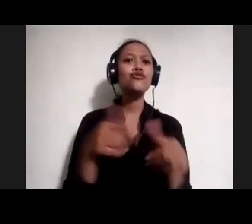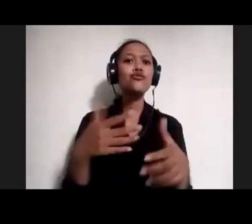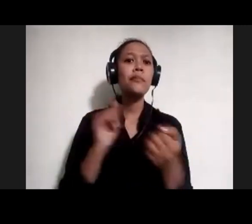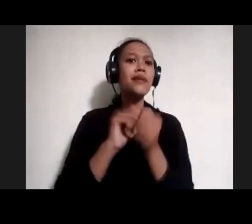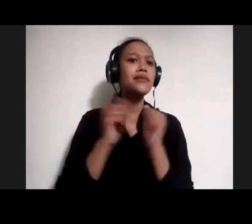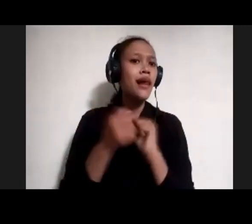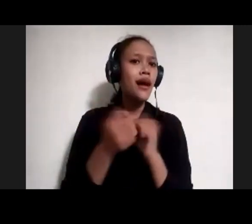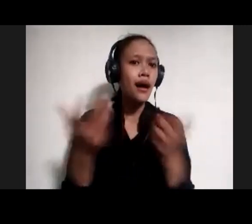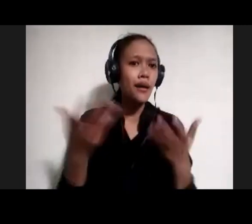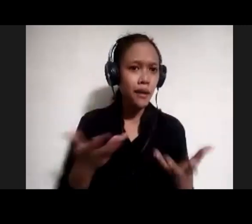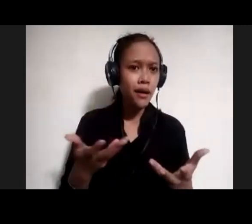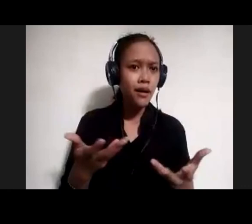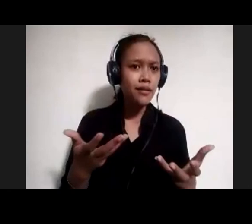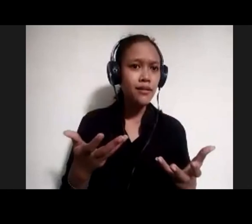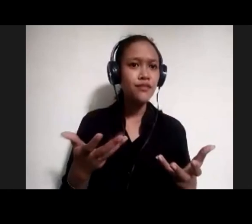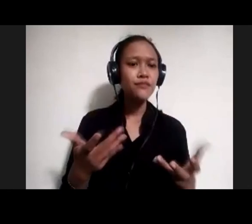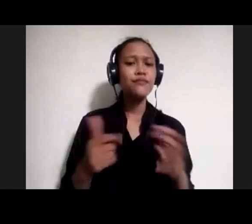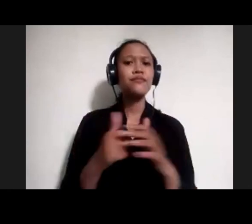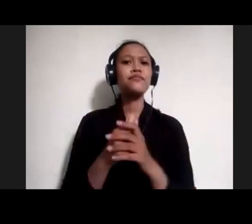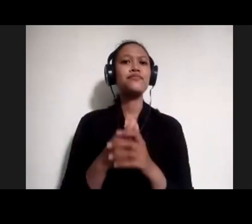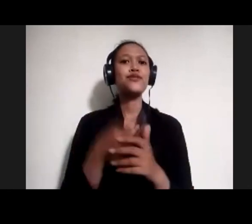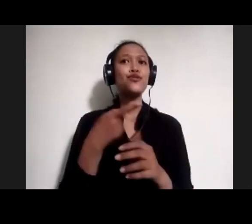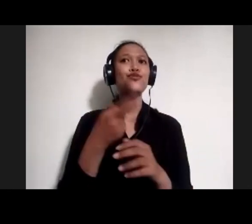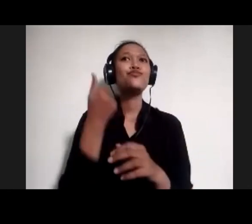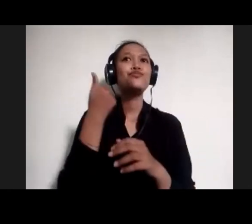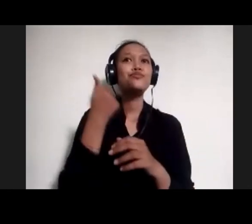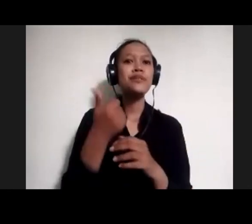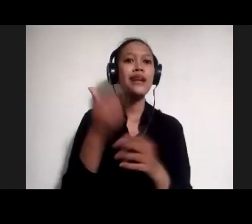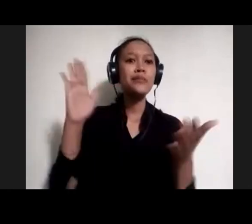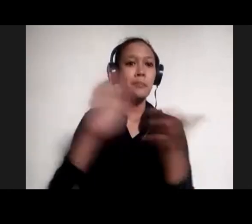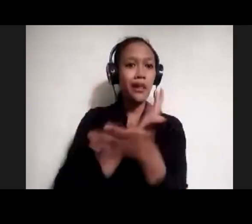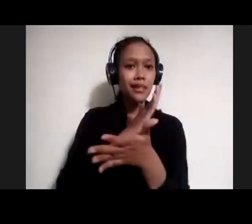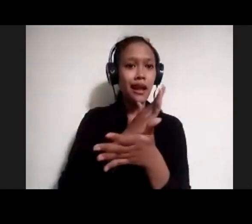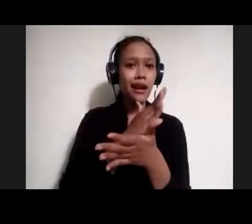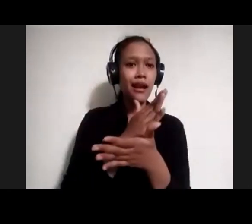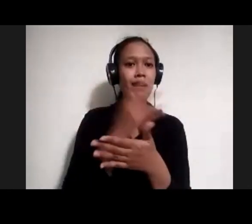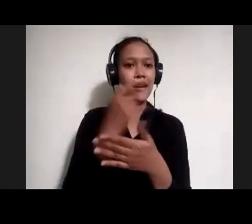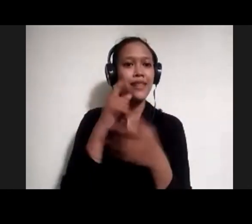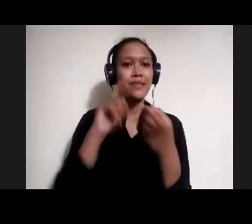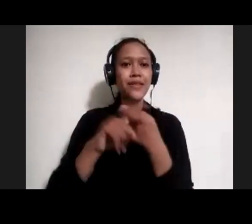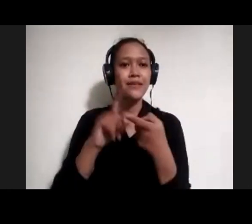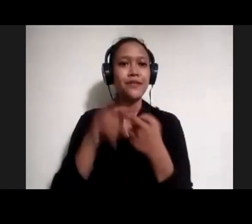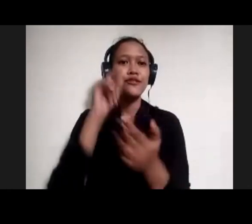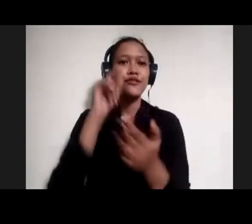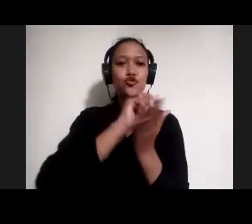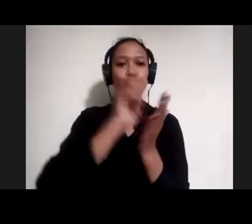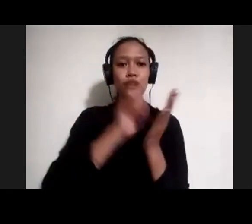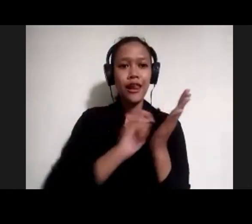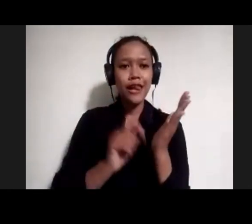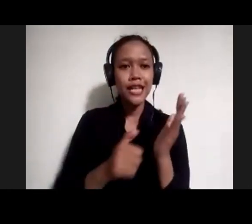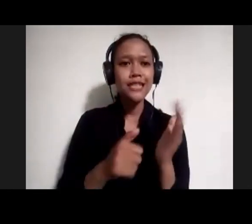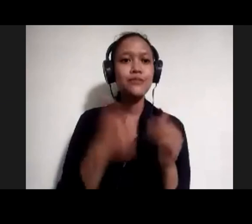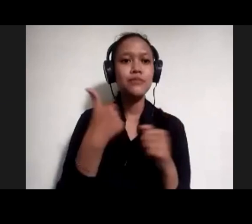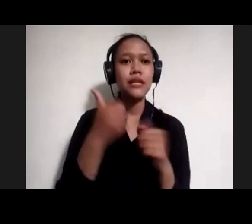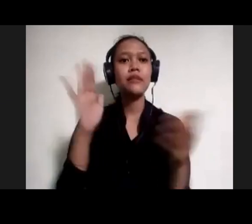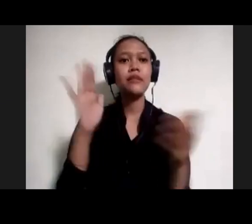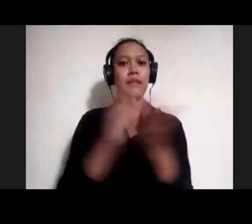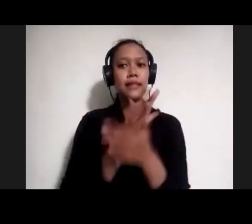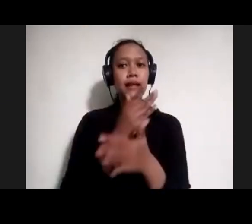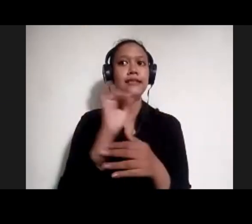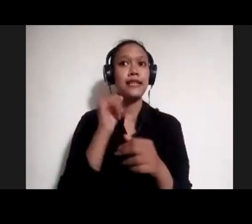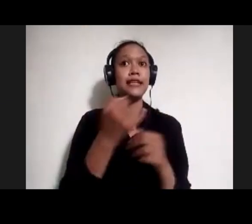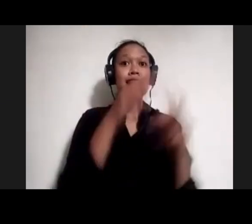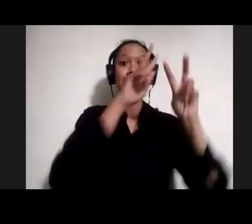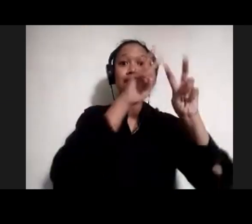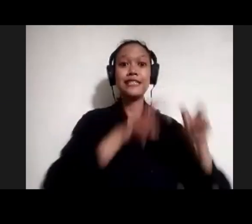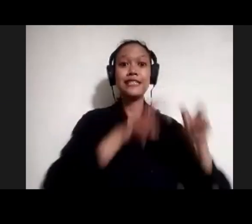Maksudku, itu celah yang harus dimasukin oleh teman-teman jurnalis gitu. Bekerja dengan data riset yang sudah